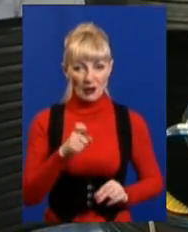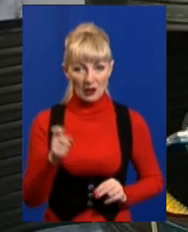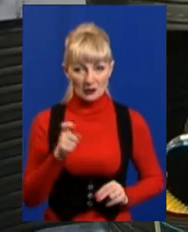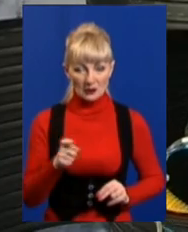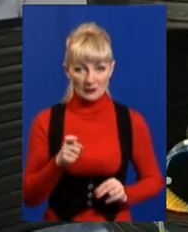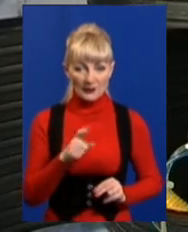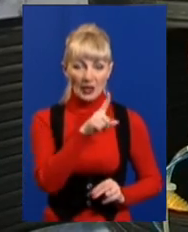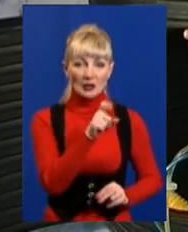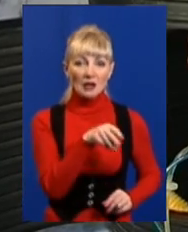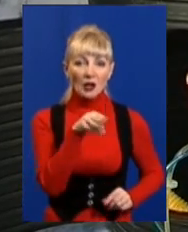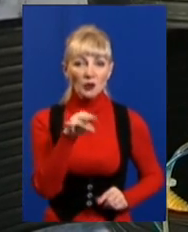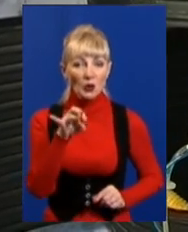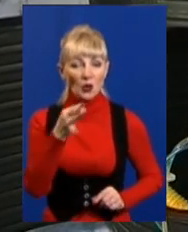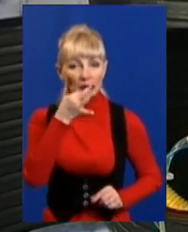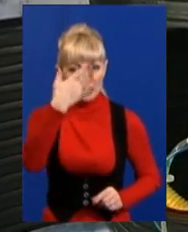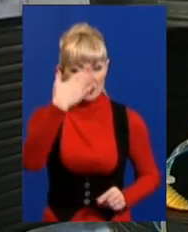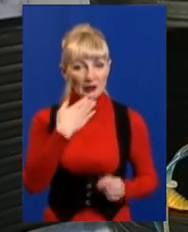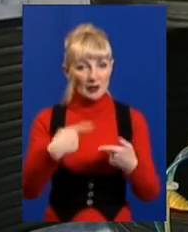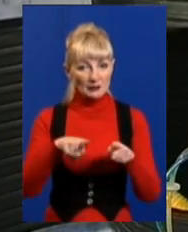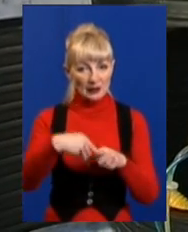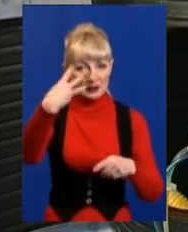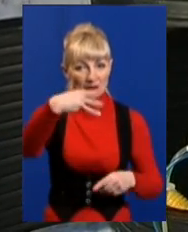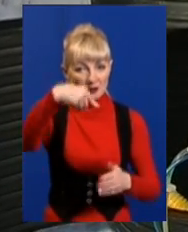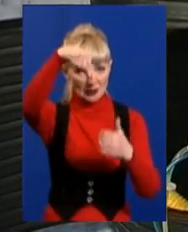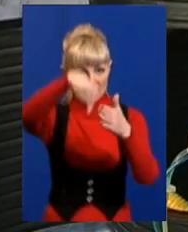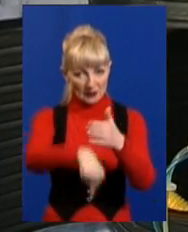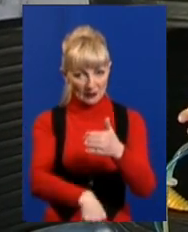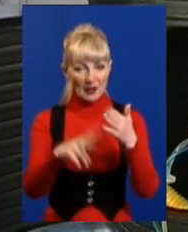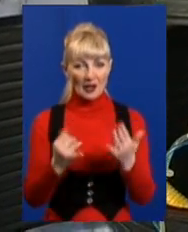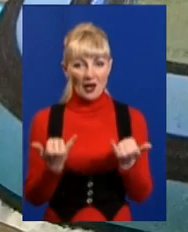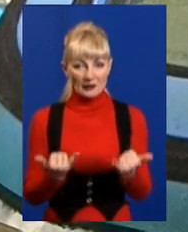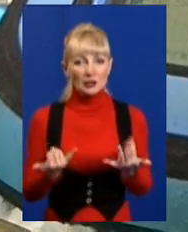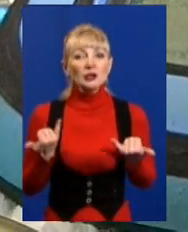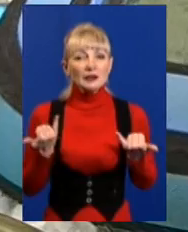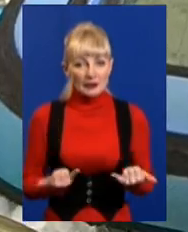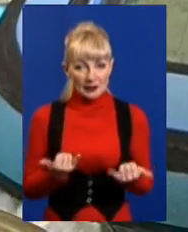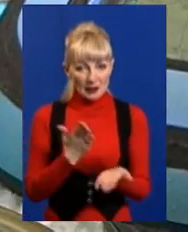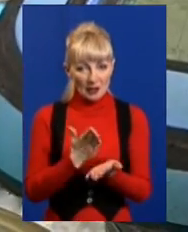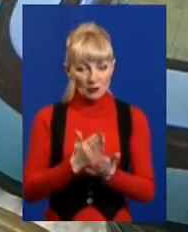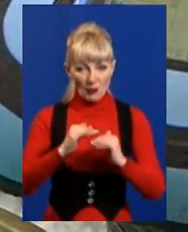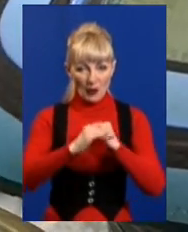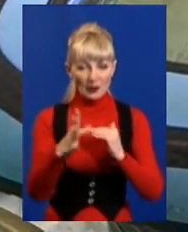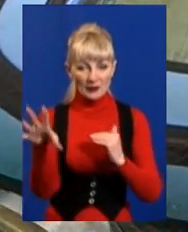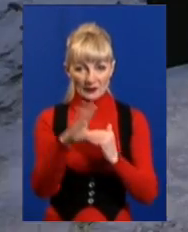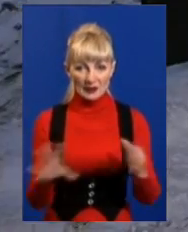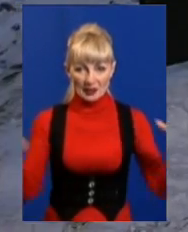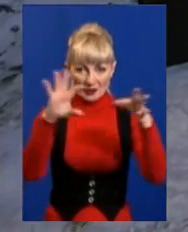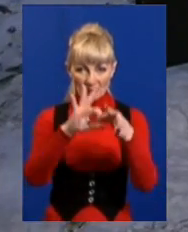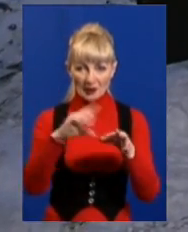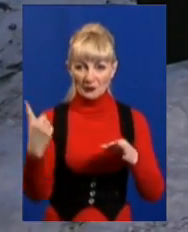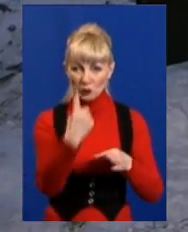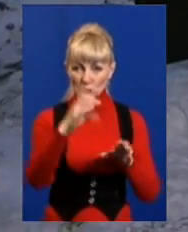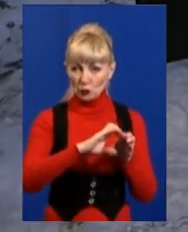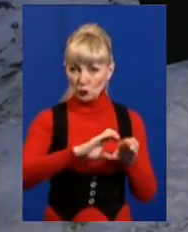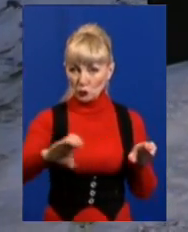Затолока каже, влітку ще 30 таких свердловин пробурять на нині діючому полігоні. Усі з'єднають єдину магістраль, її